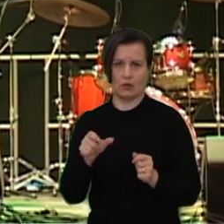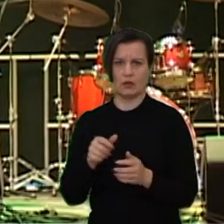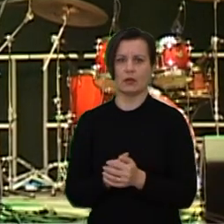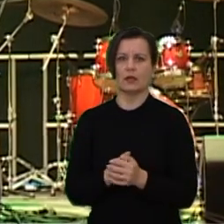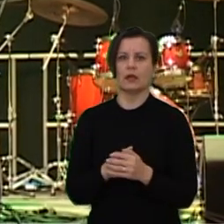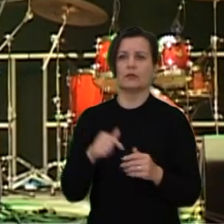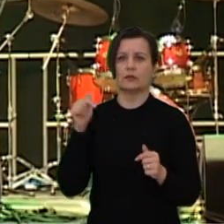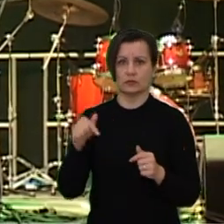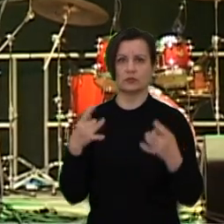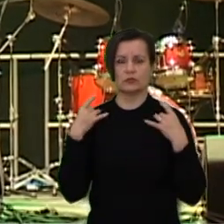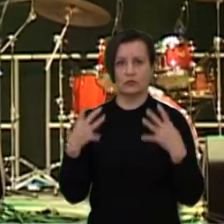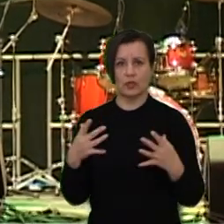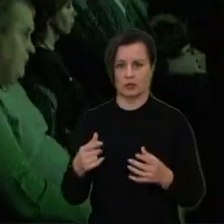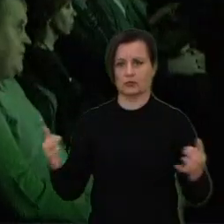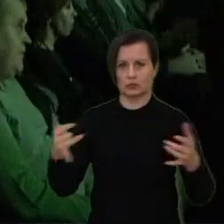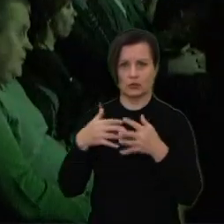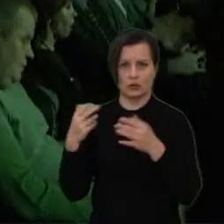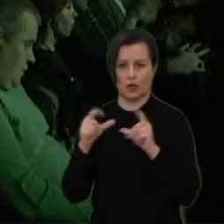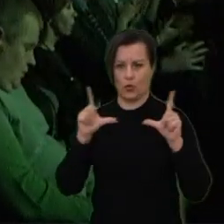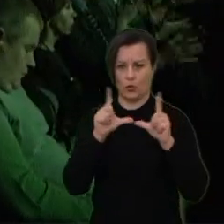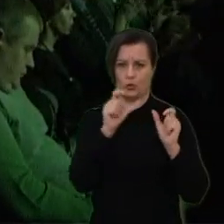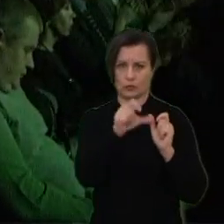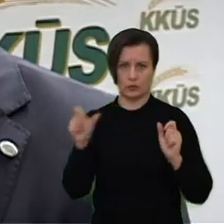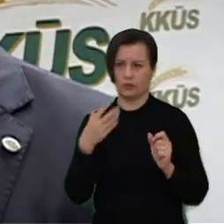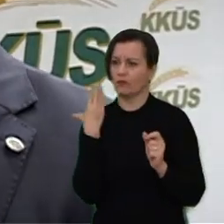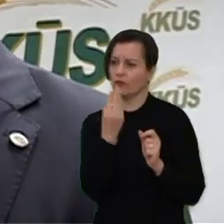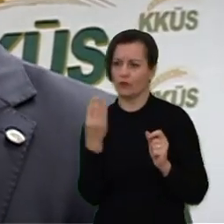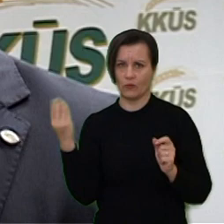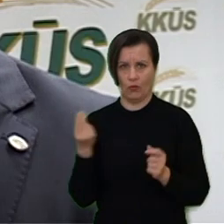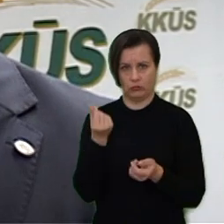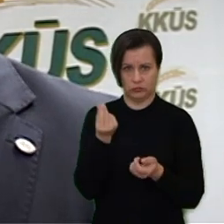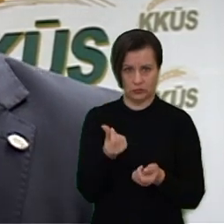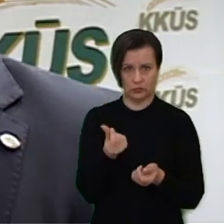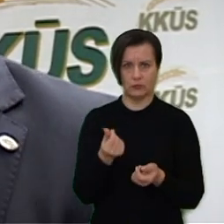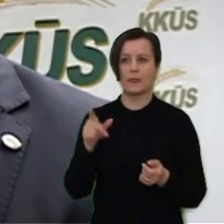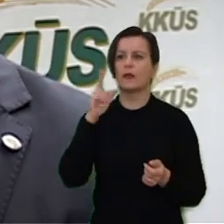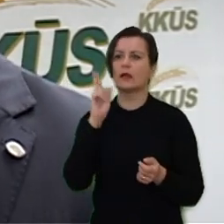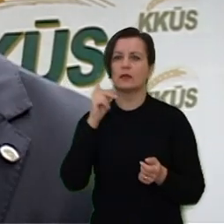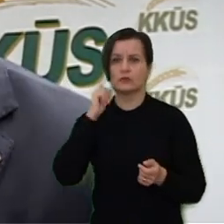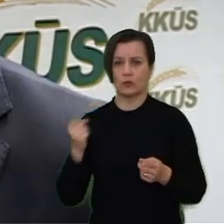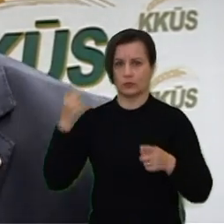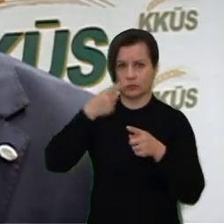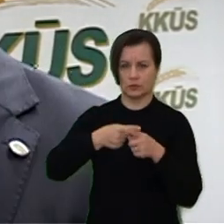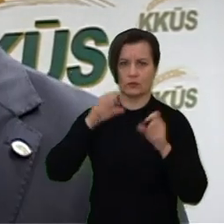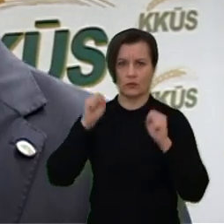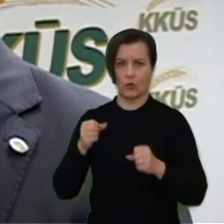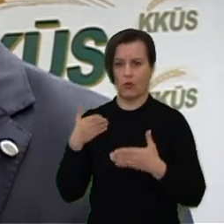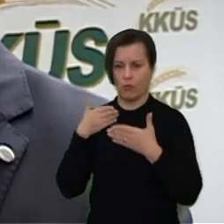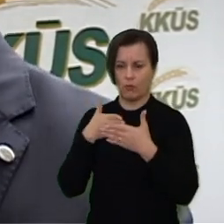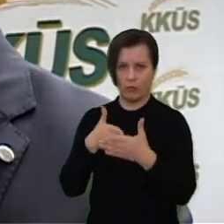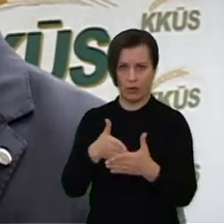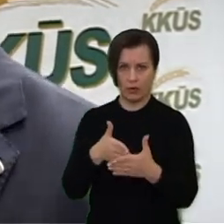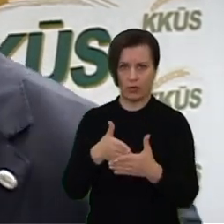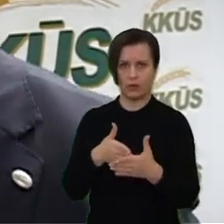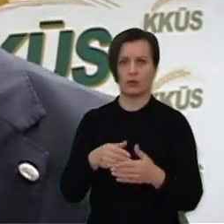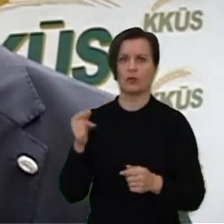kainos. Kadangi šitas sventės organizavo ūkininkai iš savo lėšų, bet kas nori prisidėti prie mūsų šito šventės, tai gali paremti